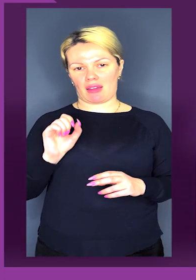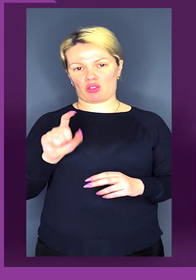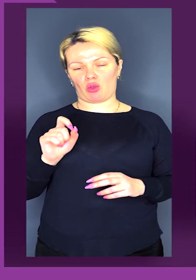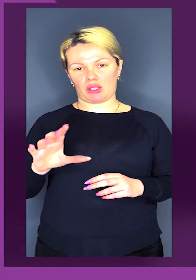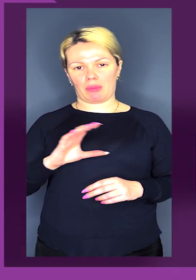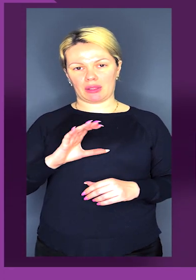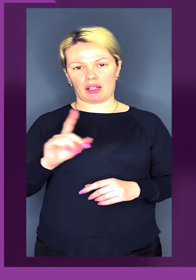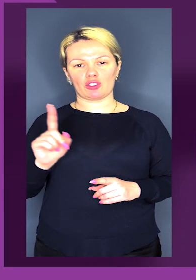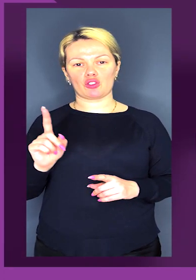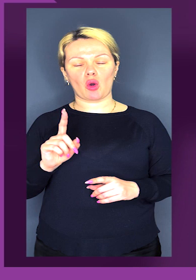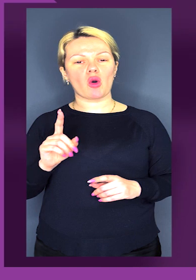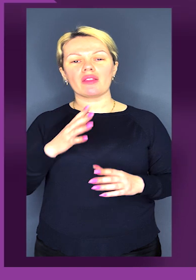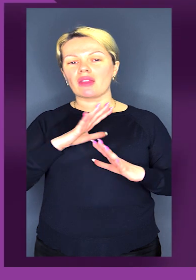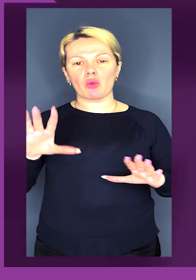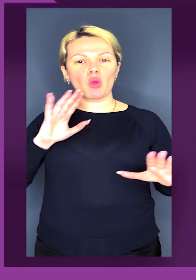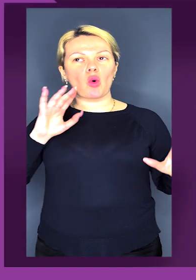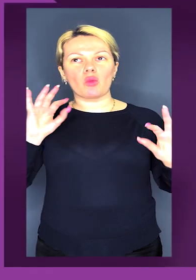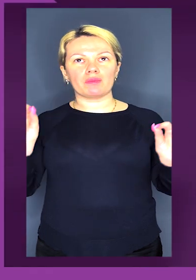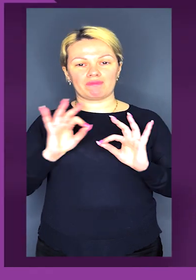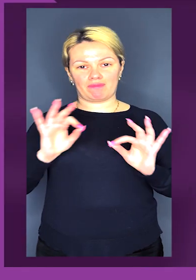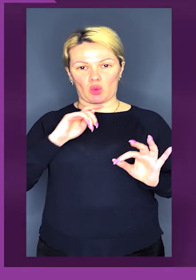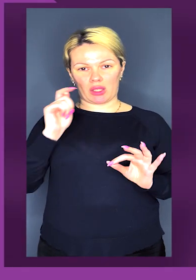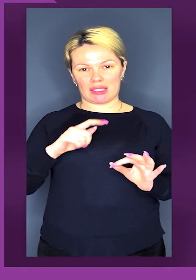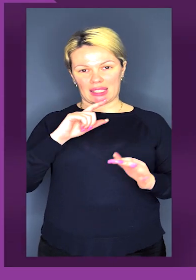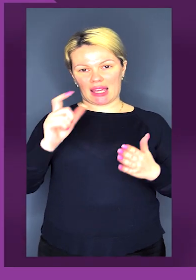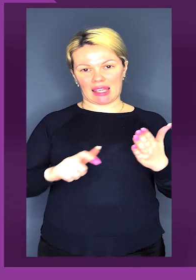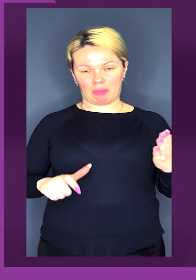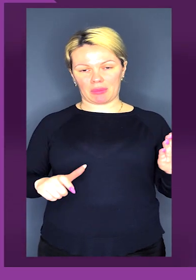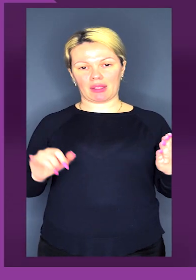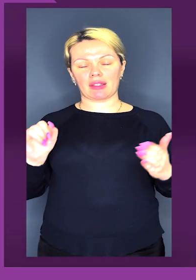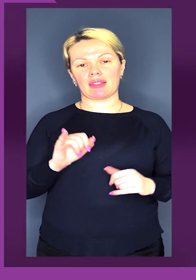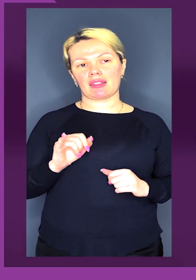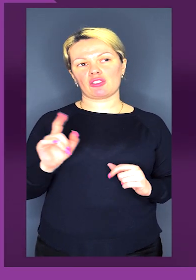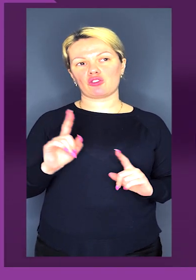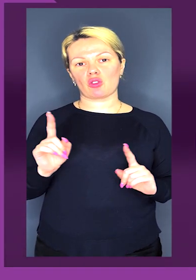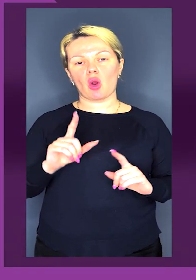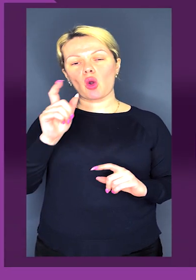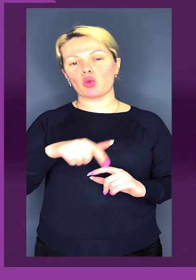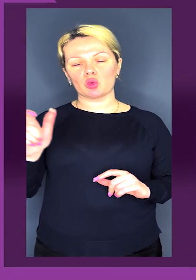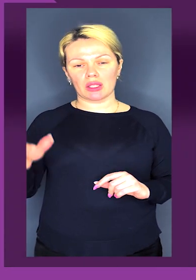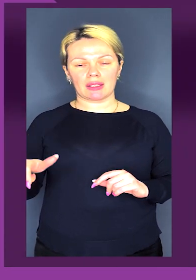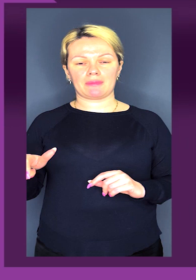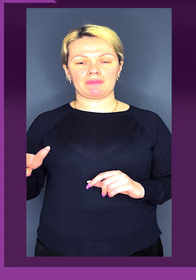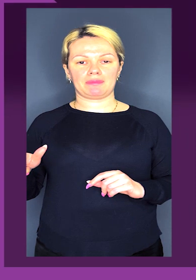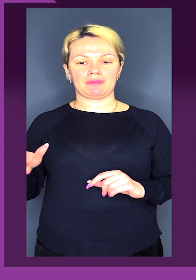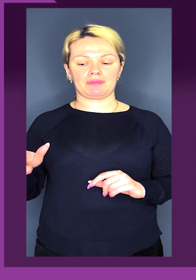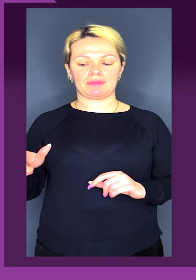золоті медалі, що вона в український гімн, що люди